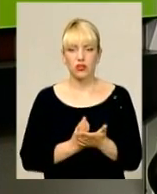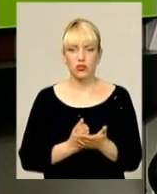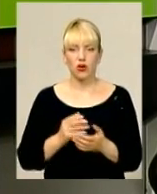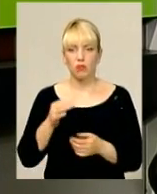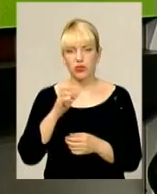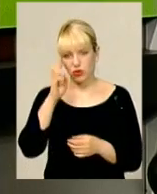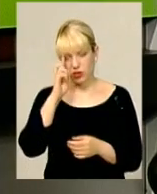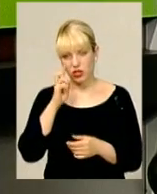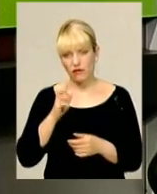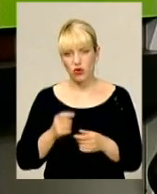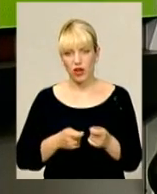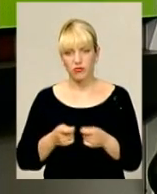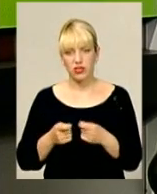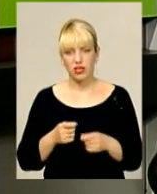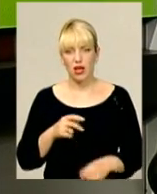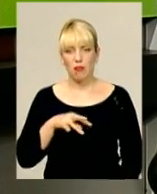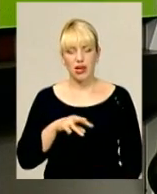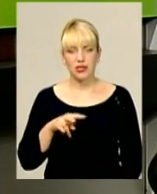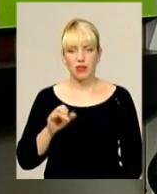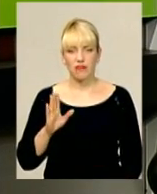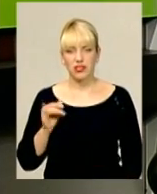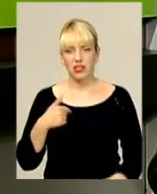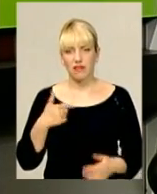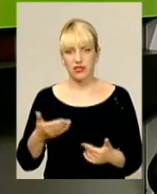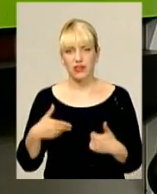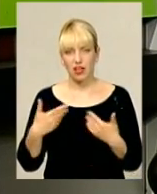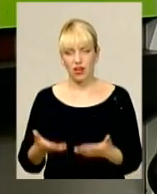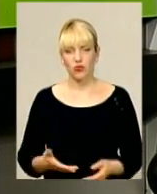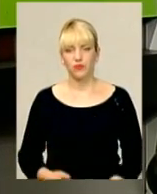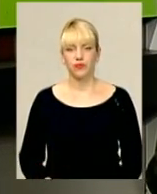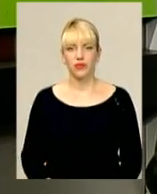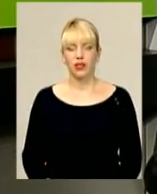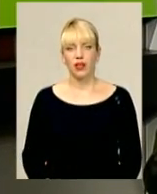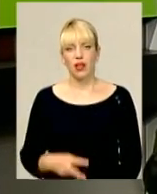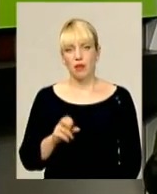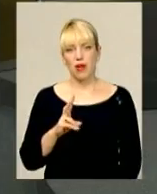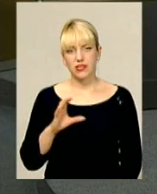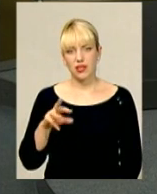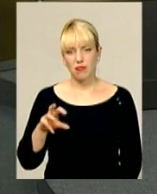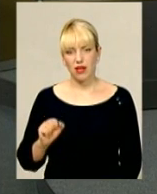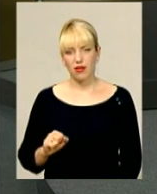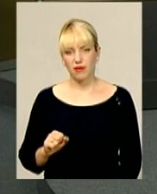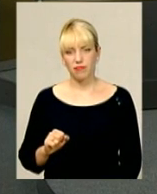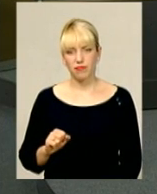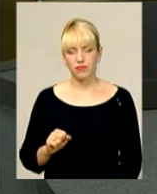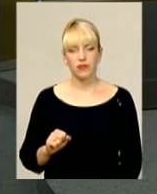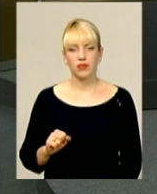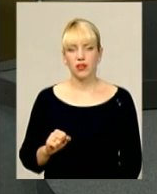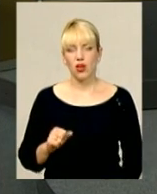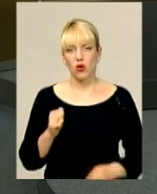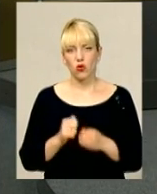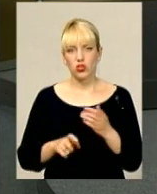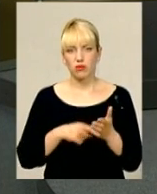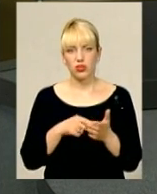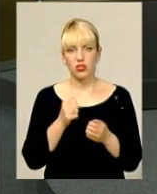державної адміністрації Максим Левицький. Я вас вітаю. Добрий день. Максим Антонович, кожне місто, кожна